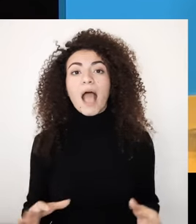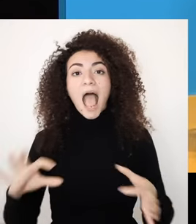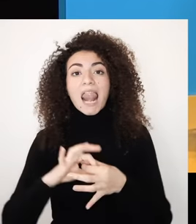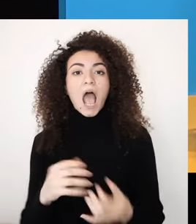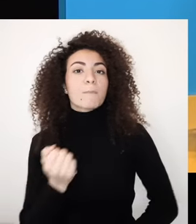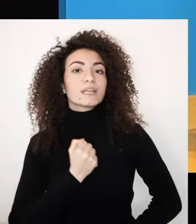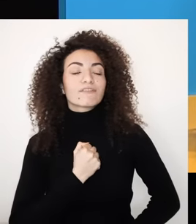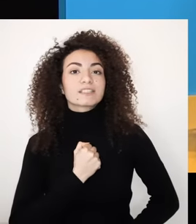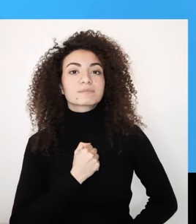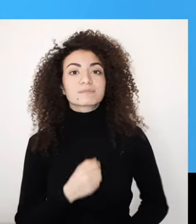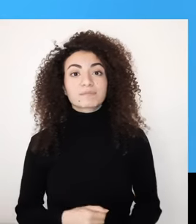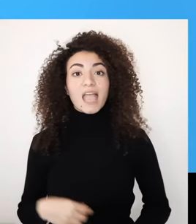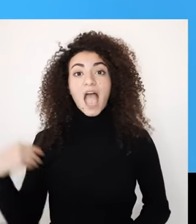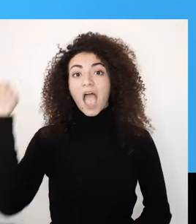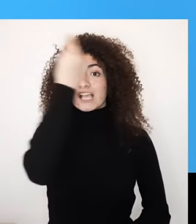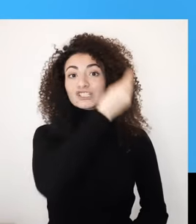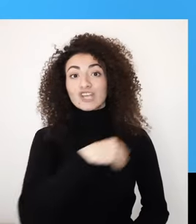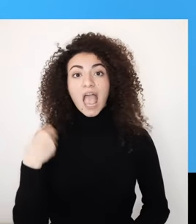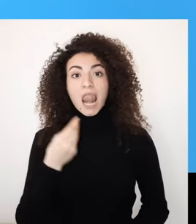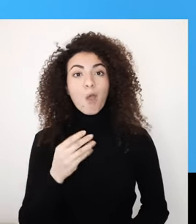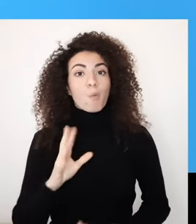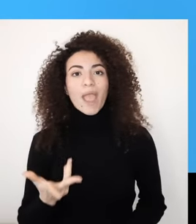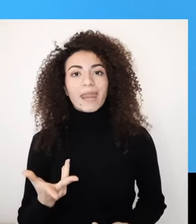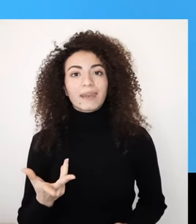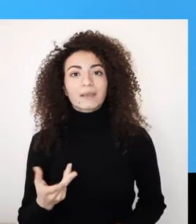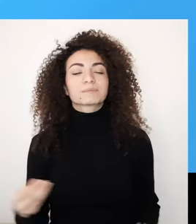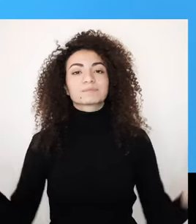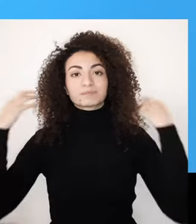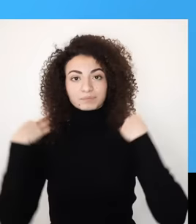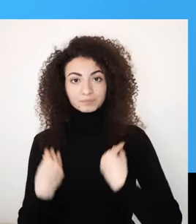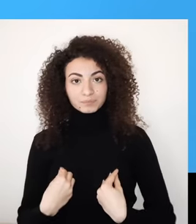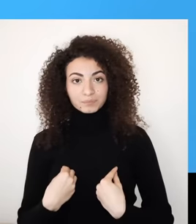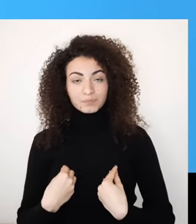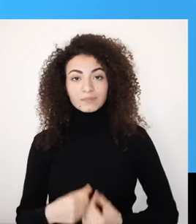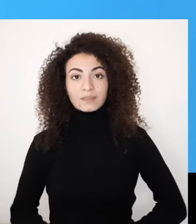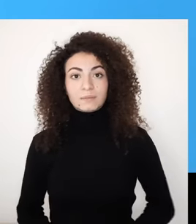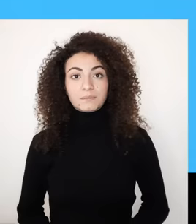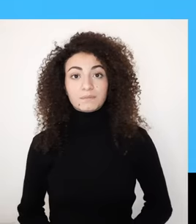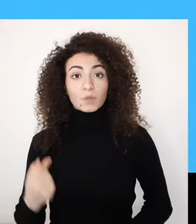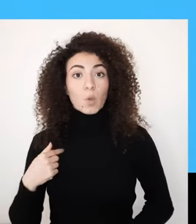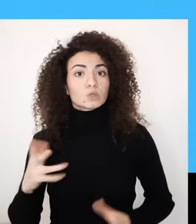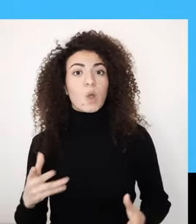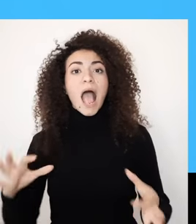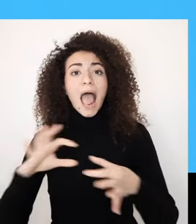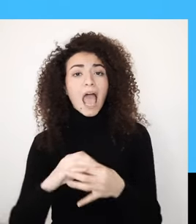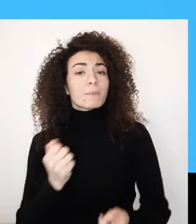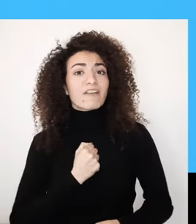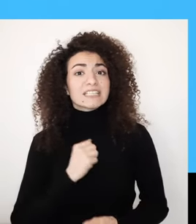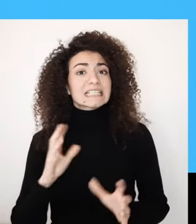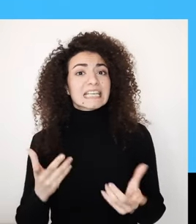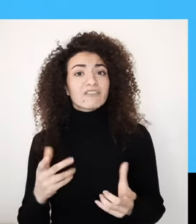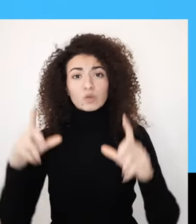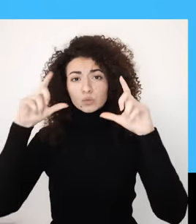نتحدث عن علاقتنا بذاتنا حيث الوشاح العلائقي يوضع على أكتفنا وحول رقبتنا وبيرمز لعلاقتنا